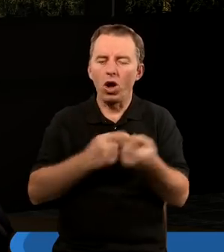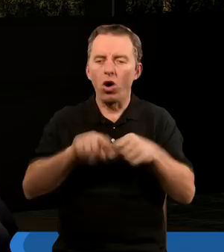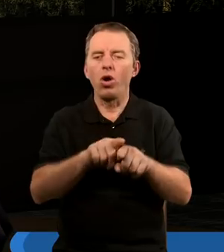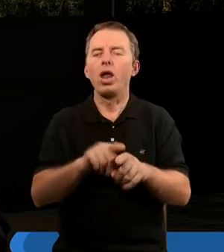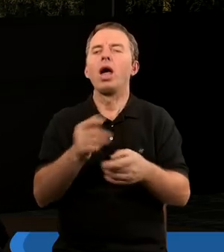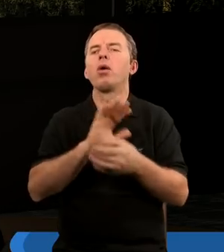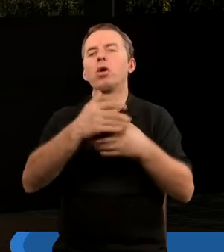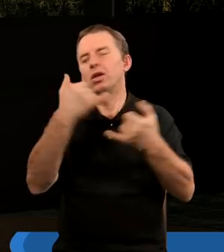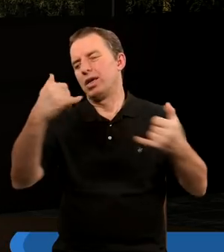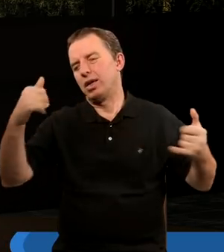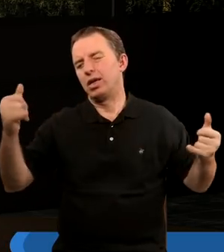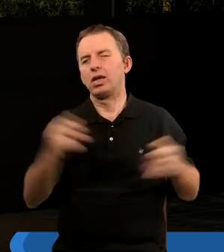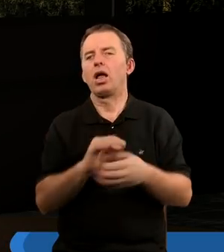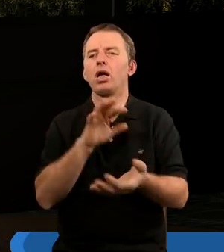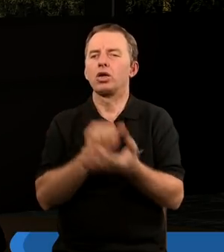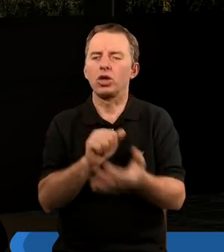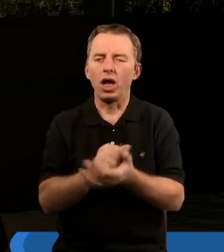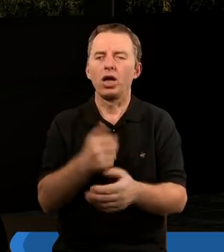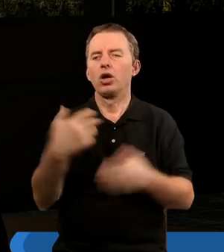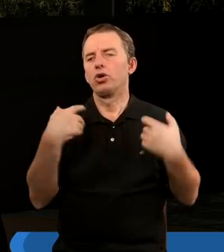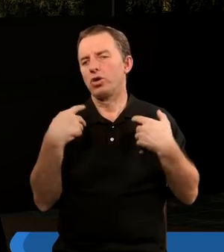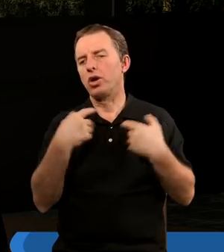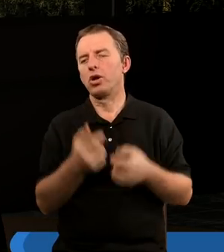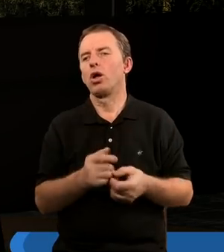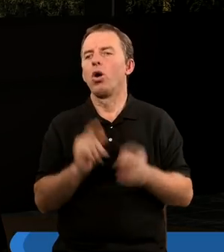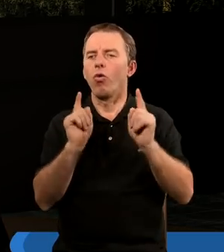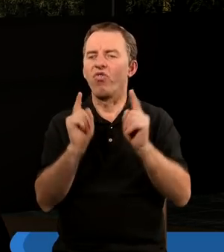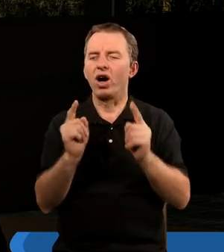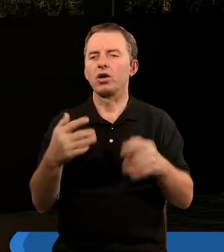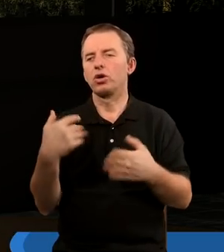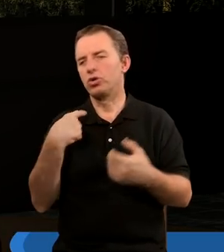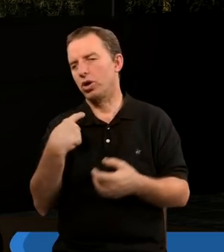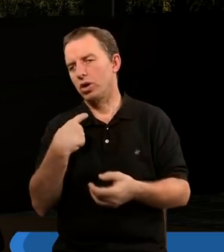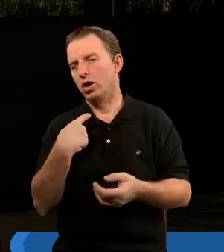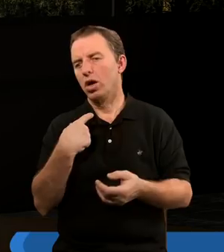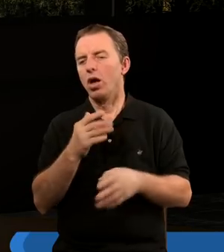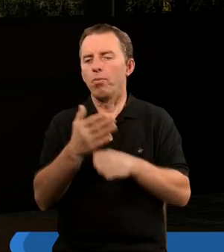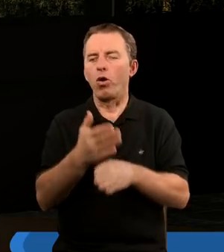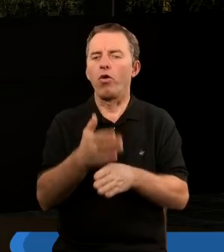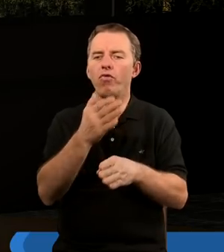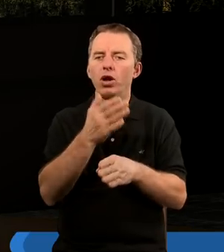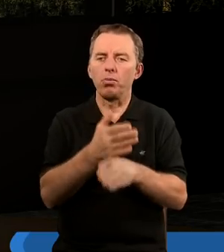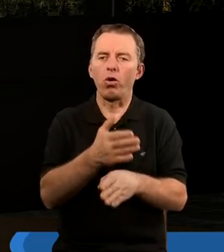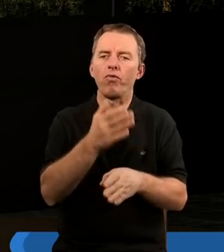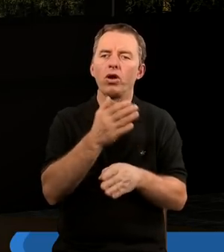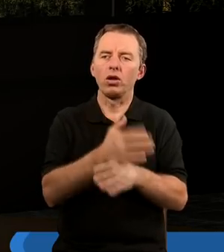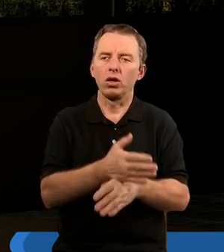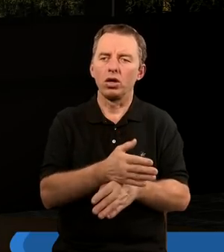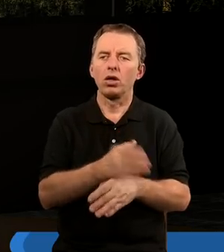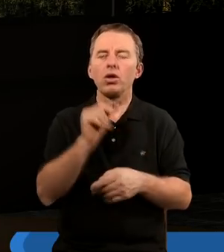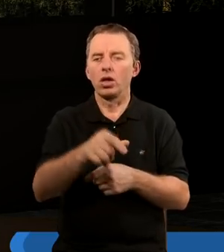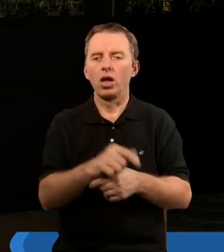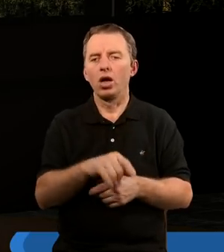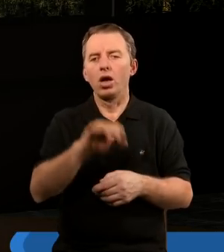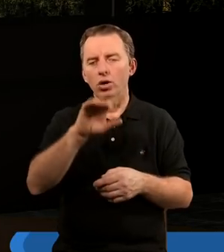które ciągle i ciągle zajmują naszą uwagę i nasze życie, ale ostatecznie tak powoli, powoli w nasze życie wkrada się